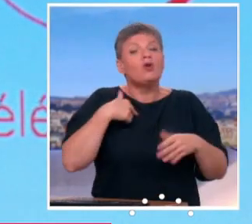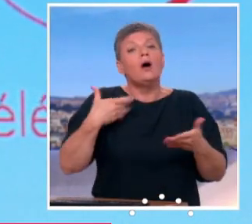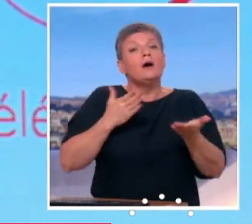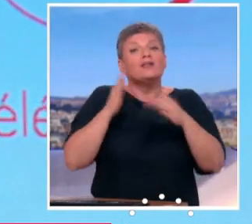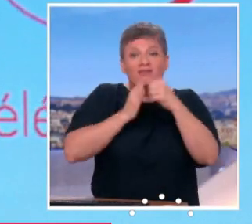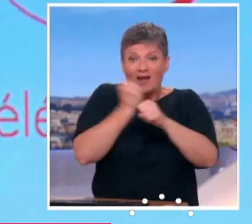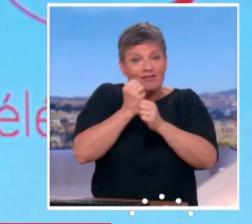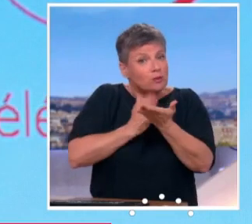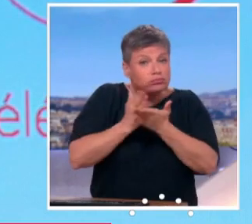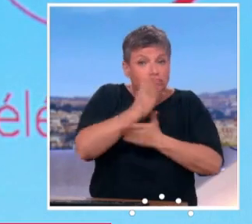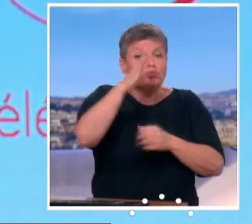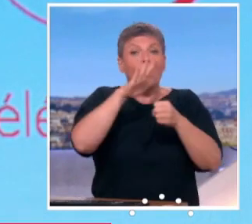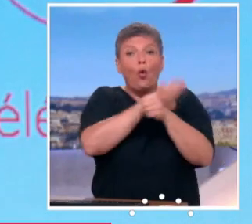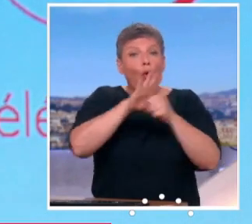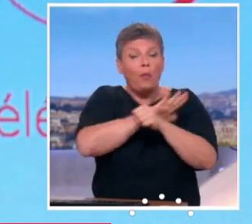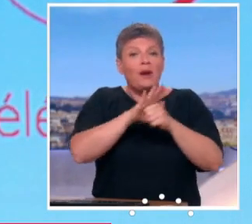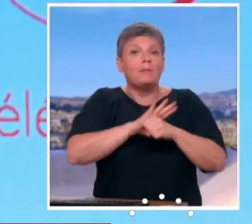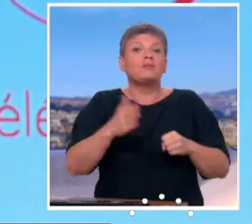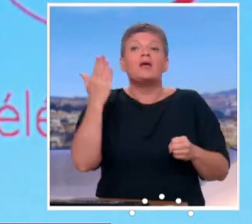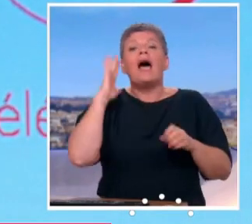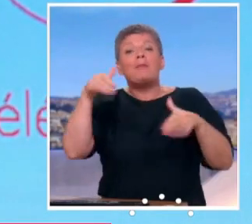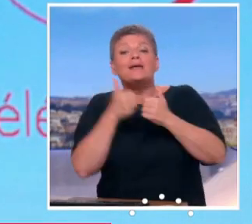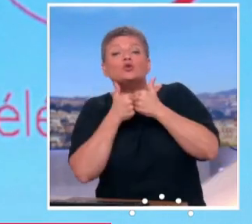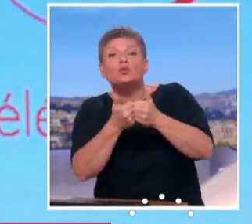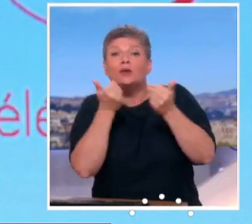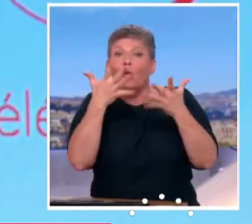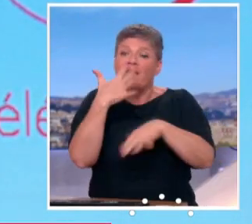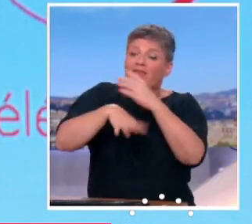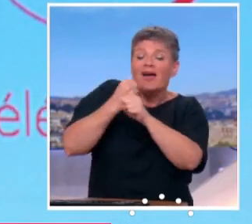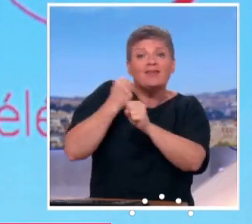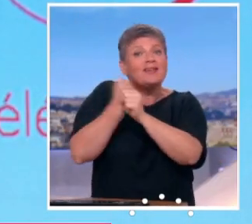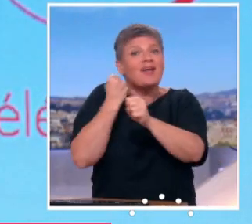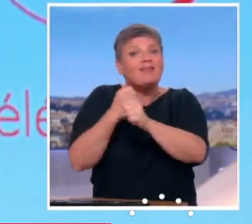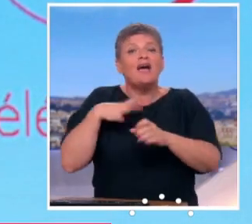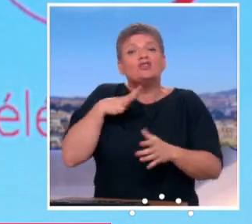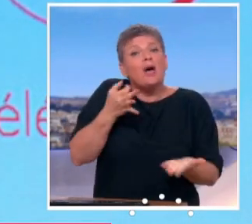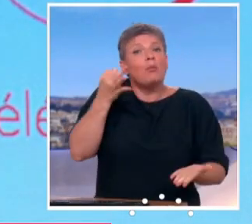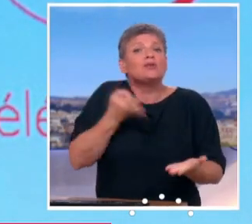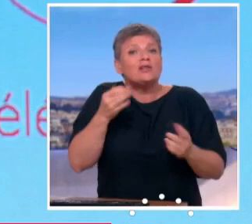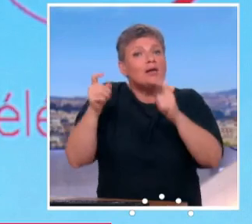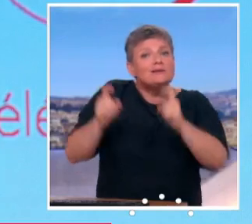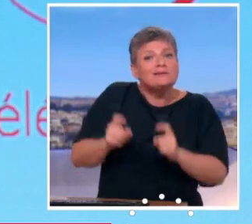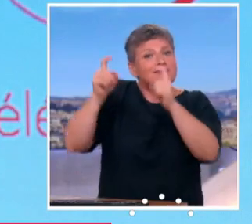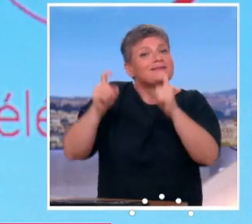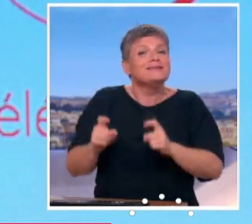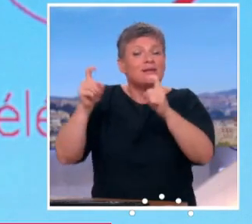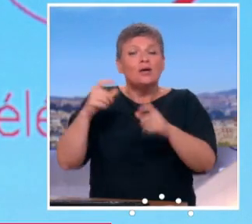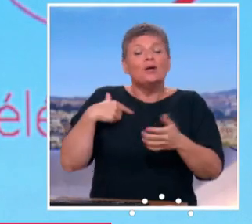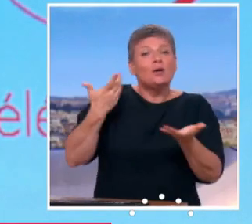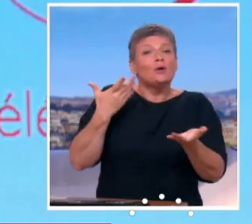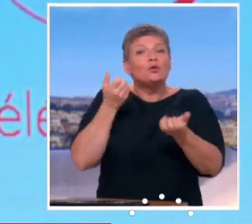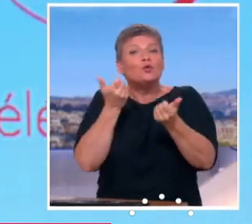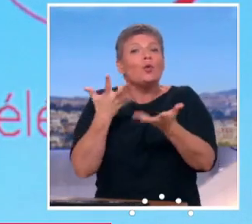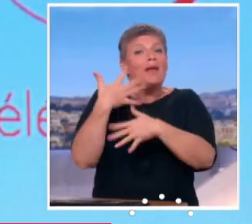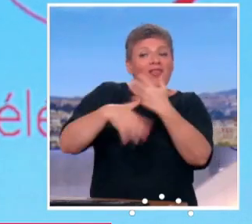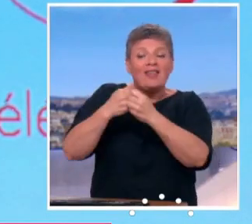cotisé 30 ans ou 35 ans, c'est évidemment proratisé. Et donc ça tient compte de la carrière de chacun. Mais l'objectif est qu'un assuré et une assurée,